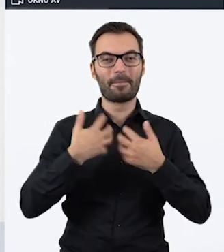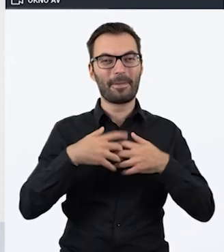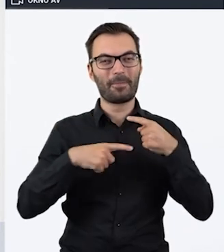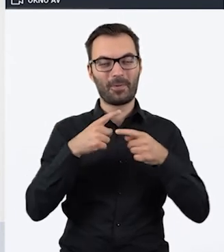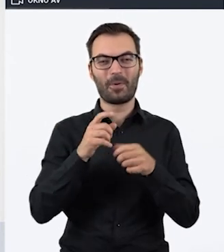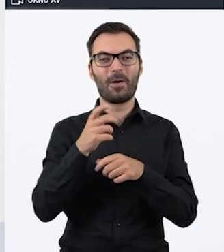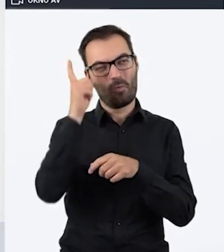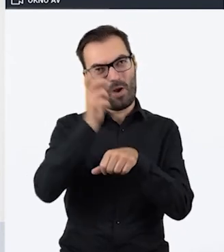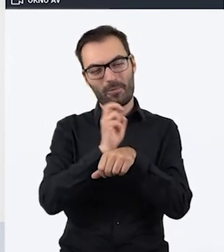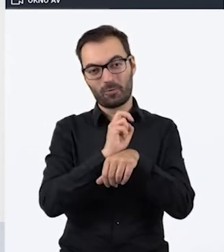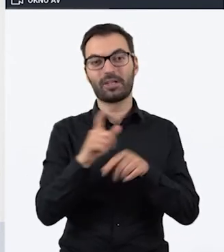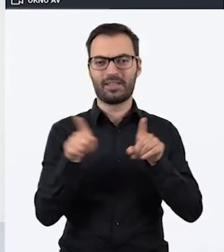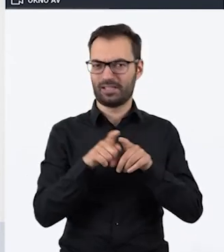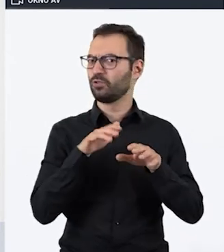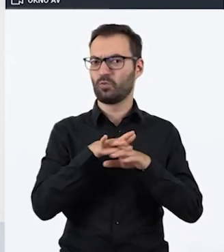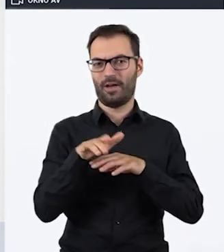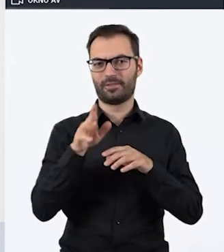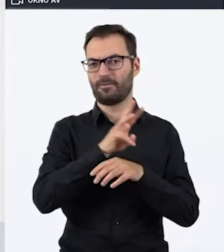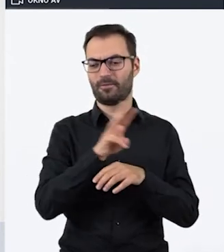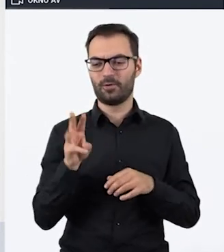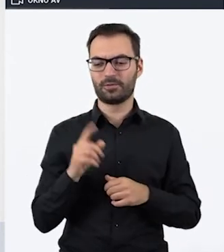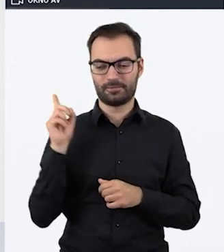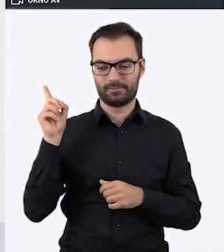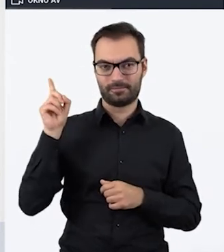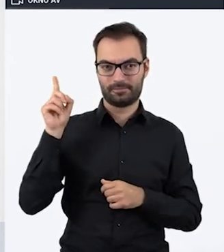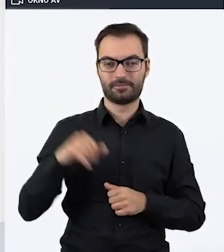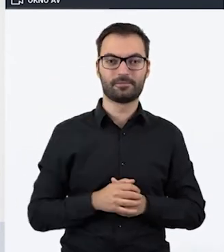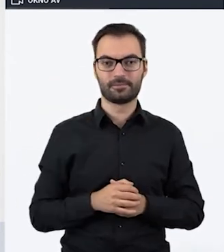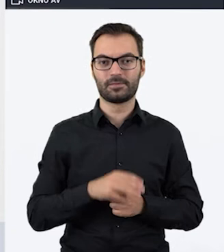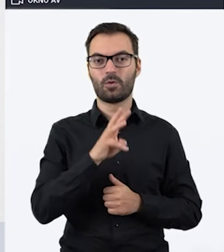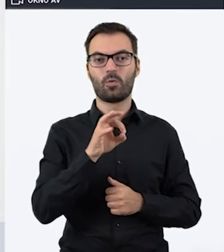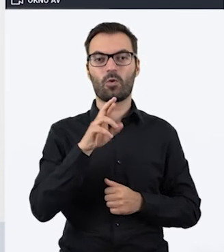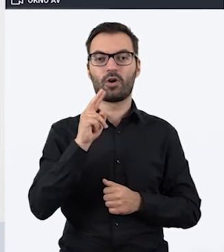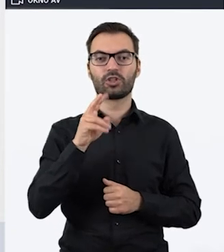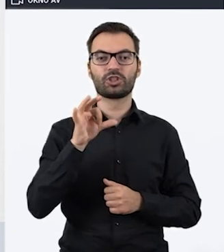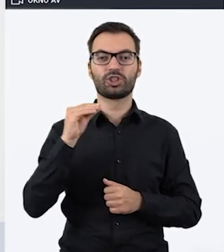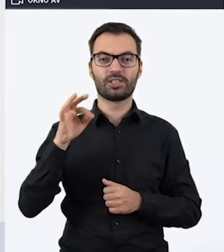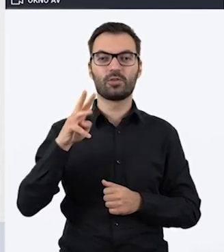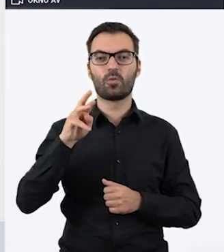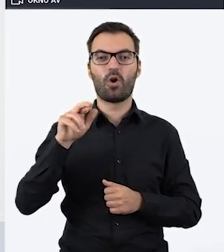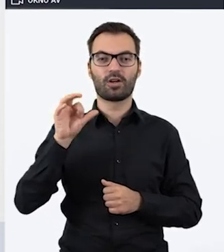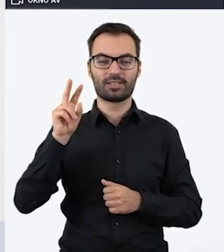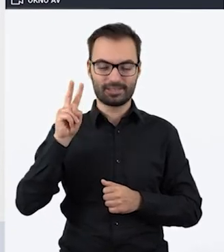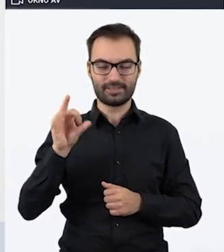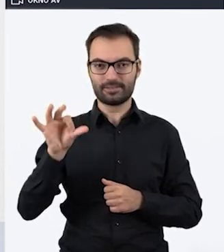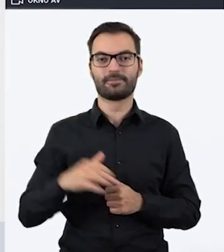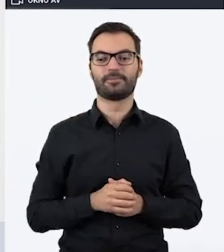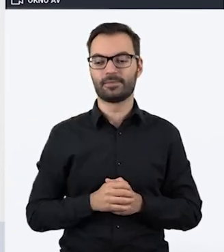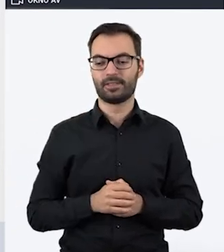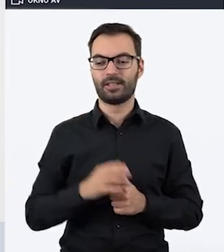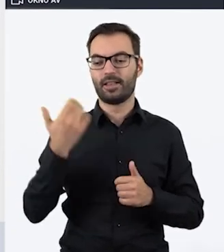to jest taka bardzo znana też strona, myślę. To jest Worksheet Works. Tutaj,